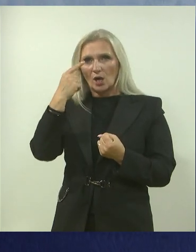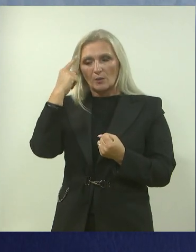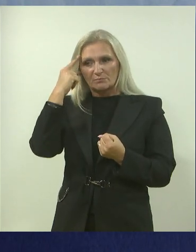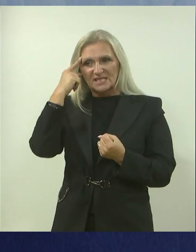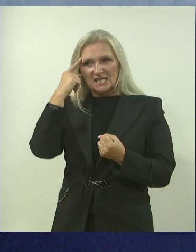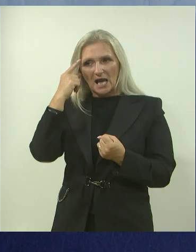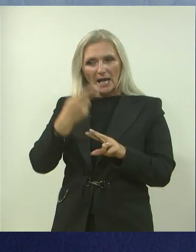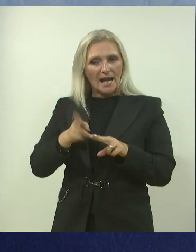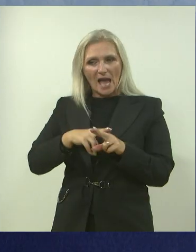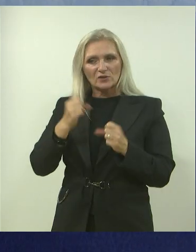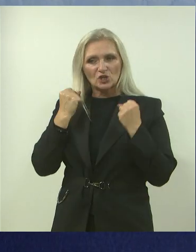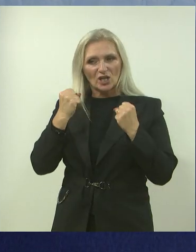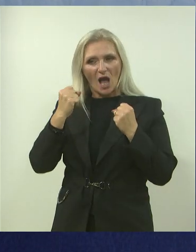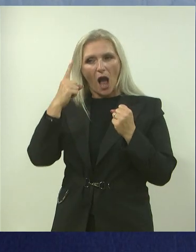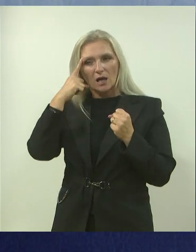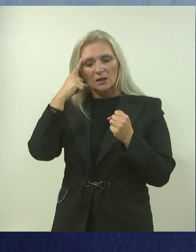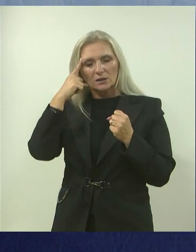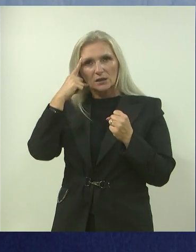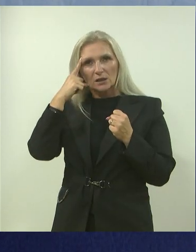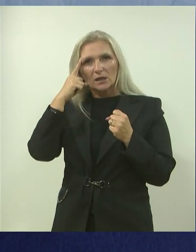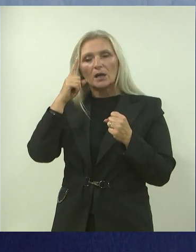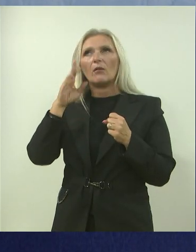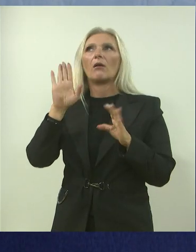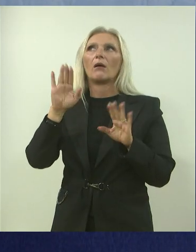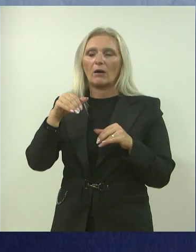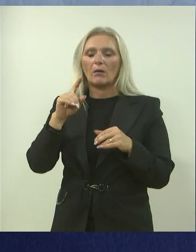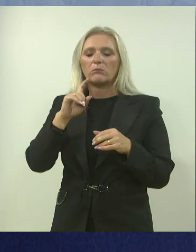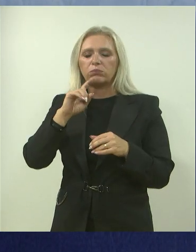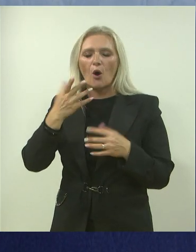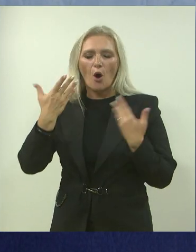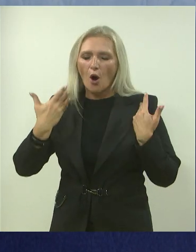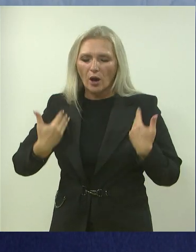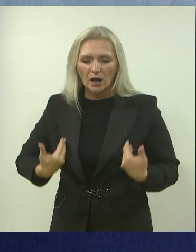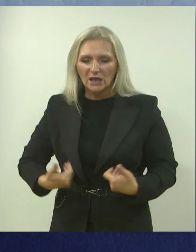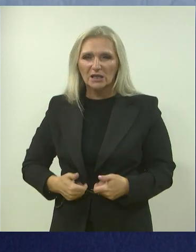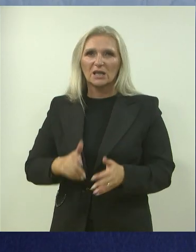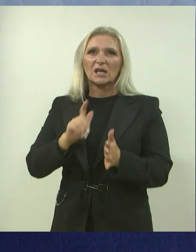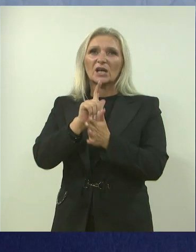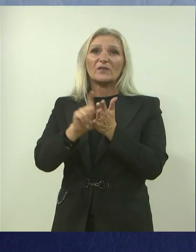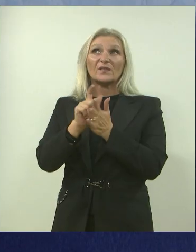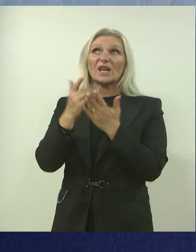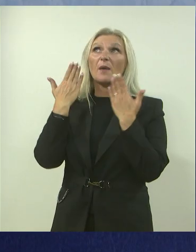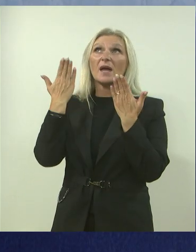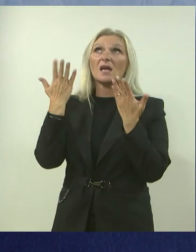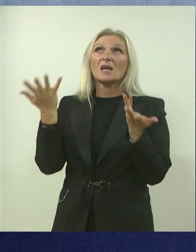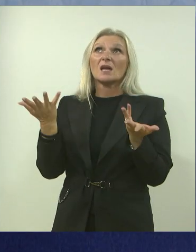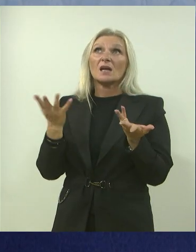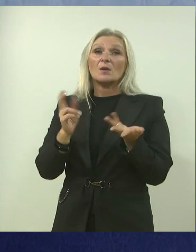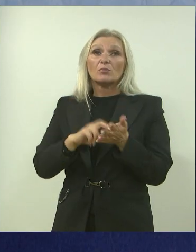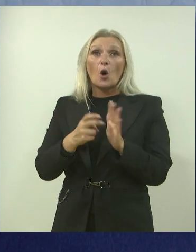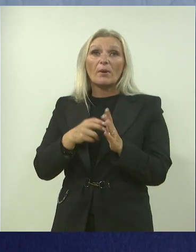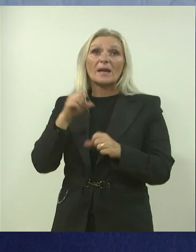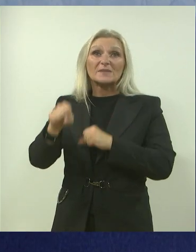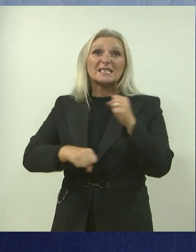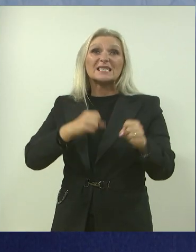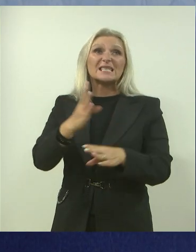držala, jer bilo je da se ne lažemo, bilo je dana gdje su bili bolovi, abnormali, jer vremenski uvjeti su takvi bili, da jednostavno vi vozite,